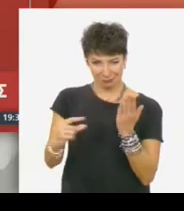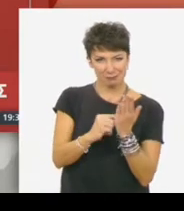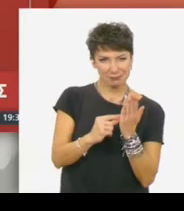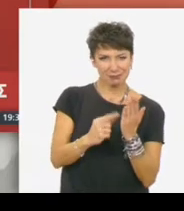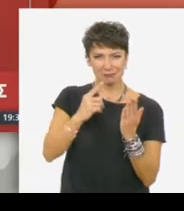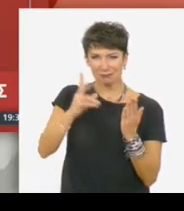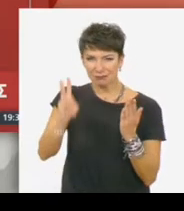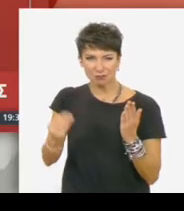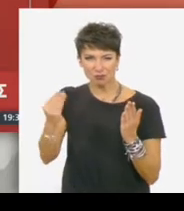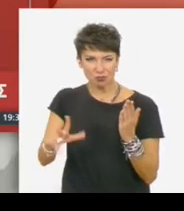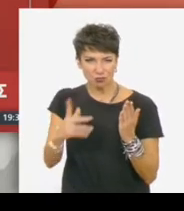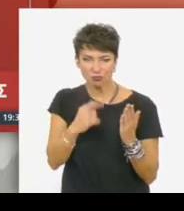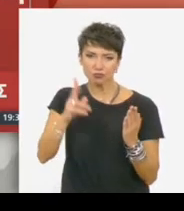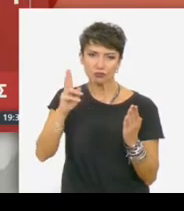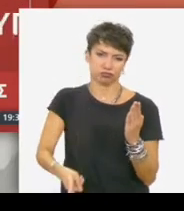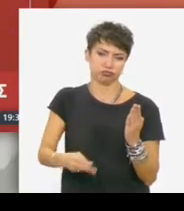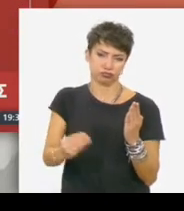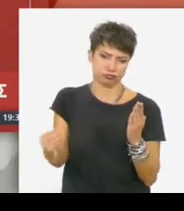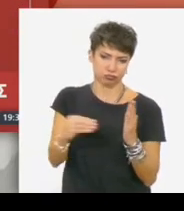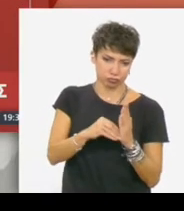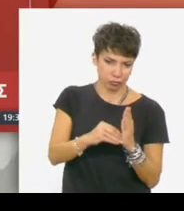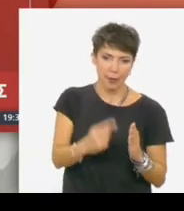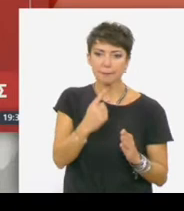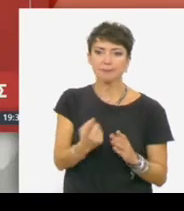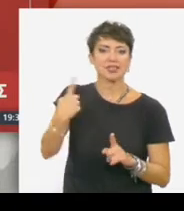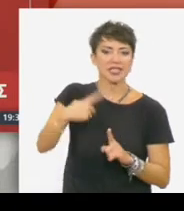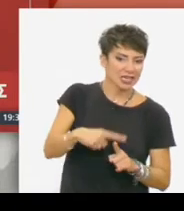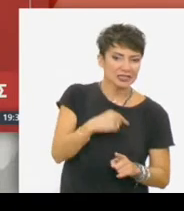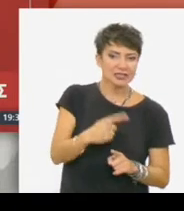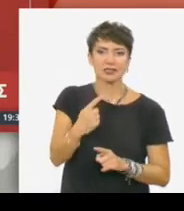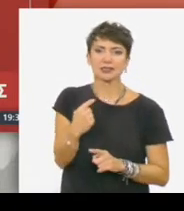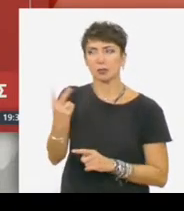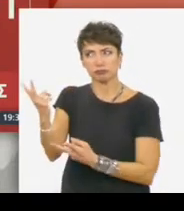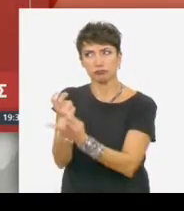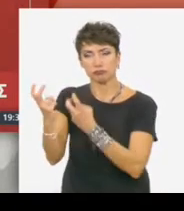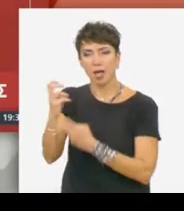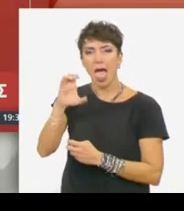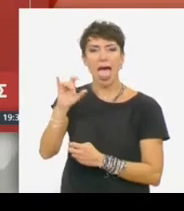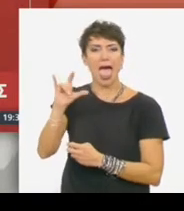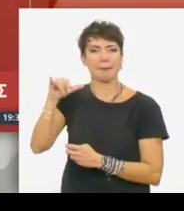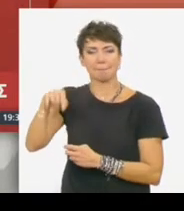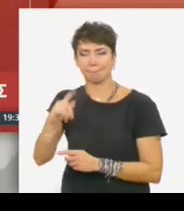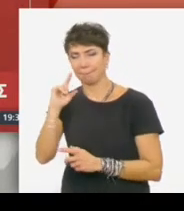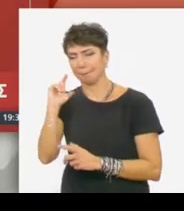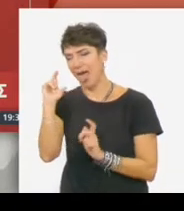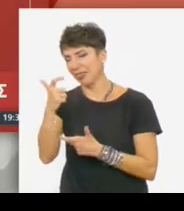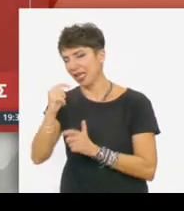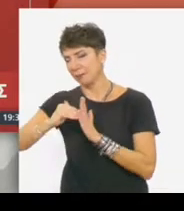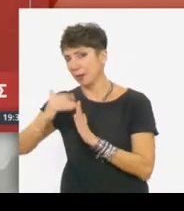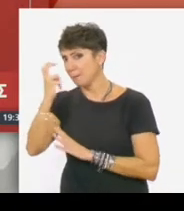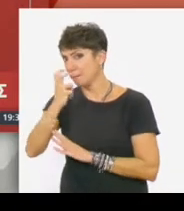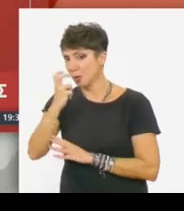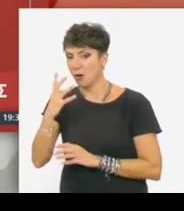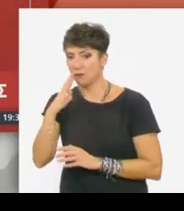χρήση κακόβουλων λογισμικών, επιτρέπεται η προμήθεια λογισμικών από την ΑΕΠ ενώ συγκροτείται εντός Εθνικής Υπηρεσίας Πληροφοριών